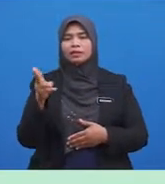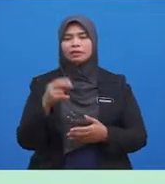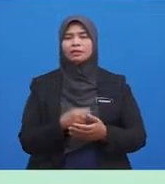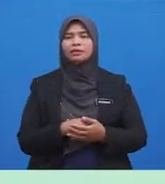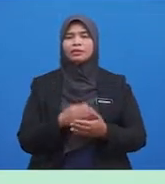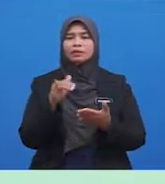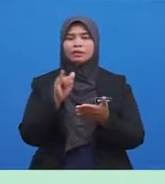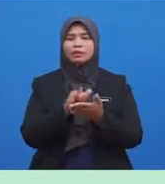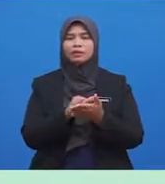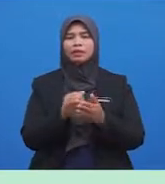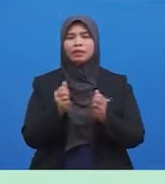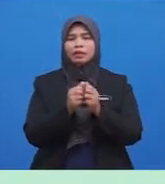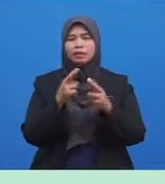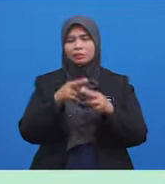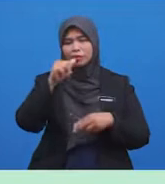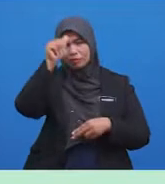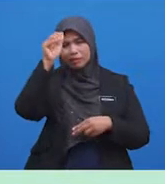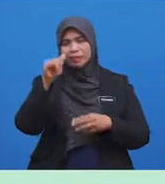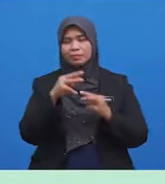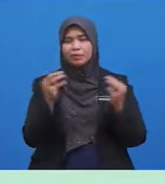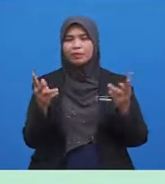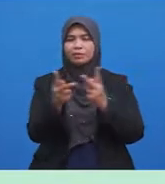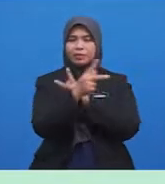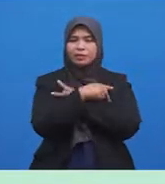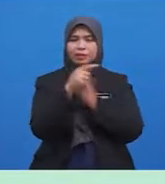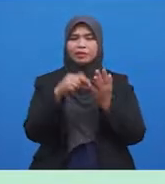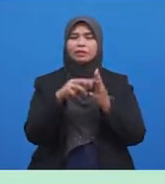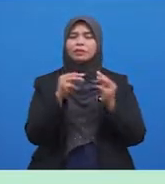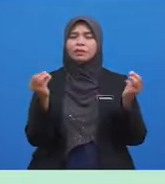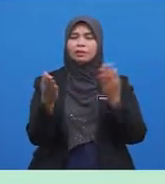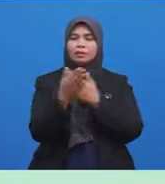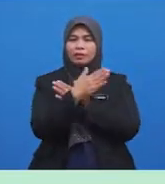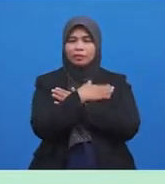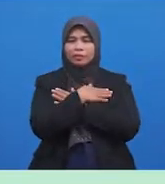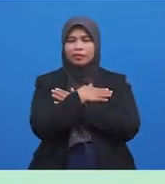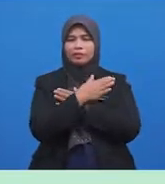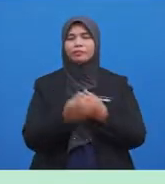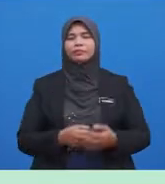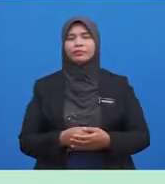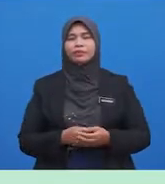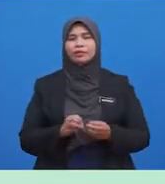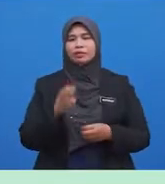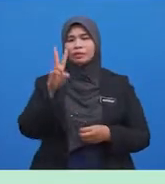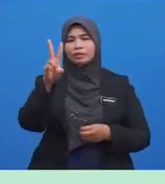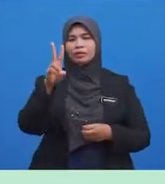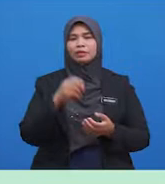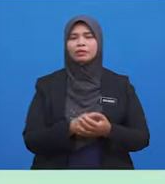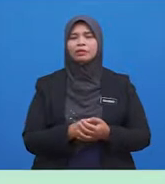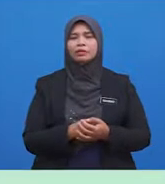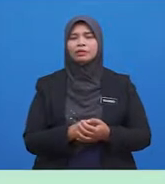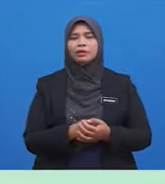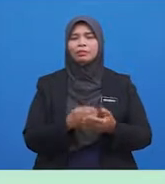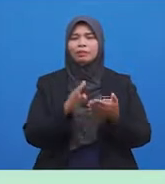Iaitu Bismillah Irrahman Irrahim Yang Kedua